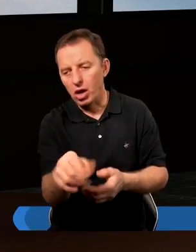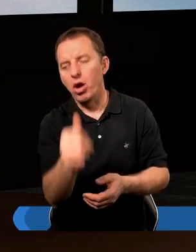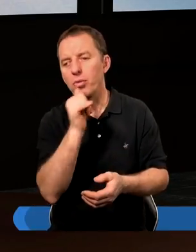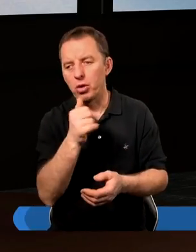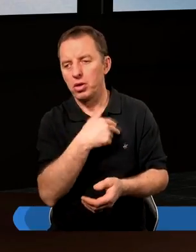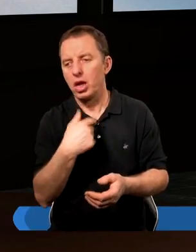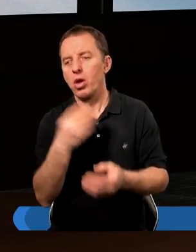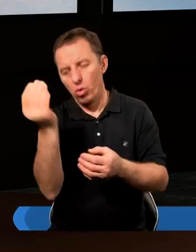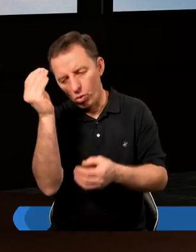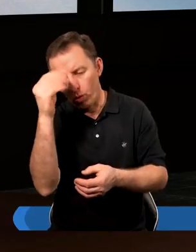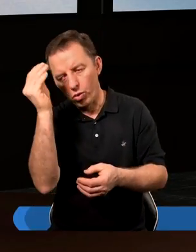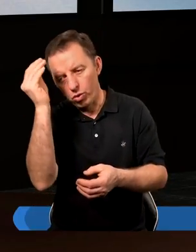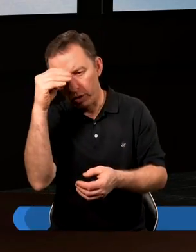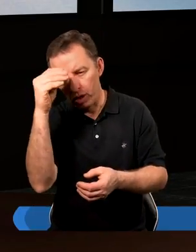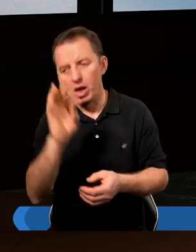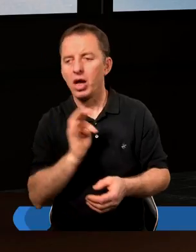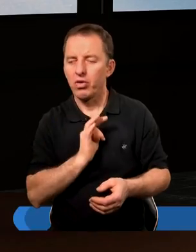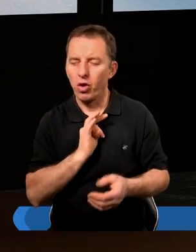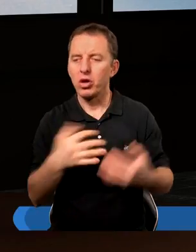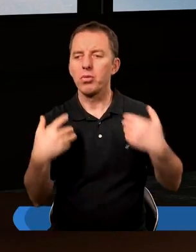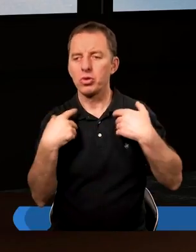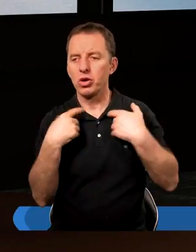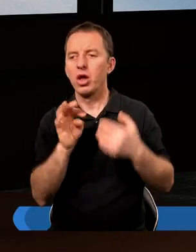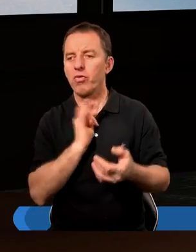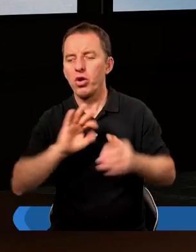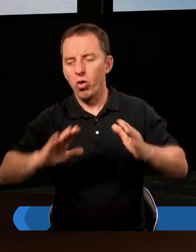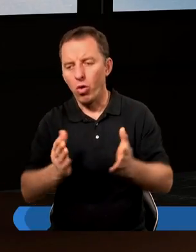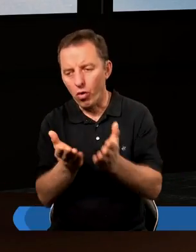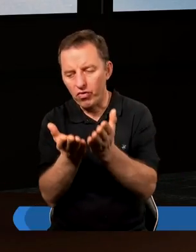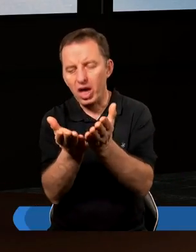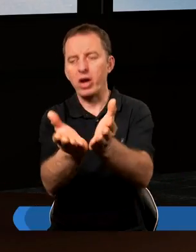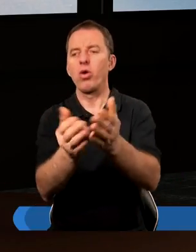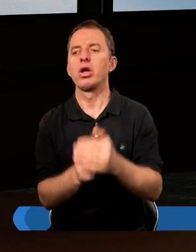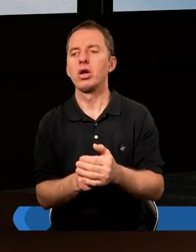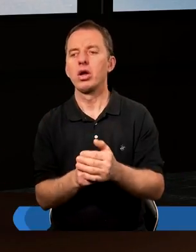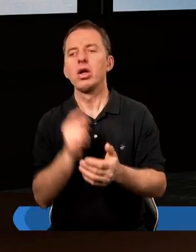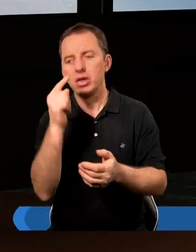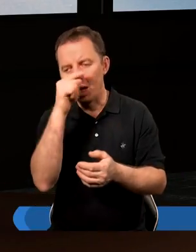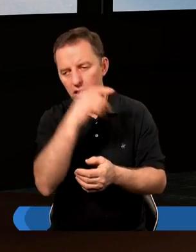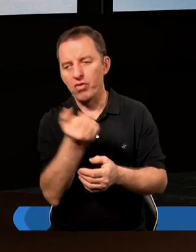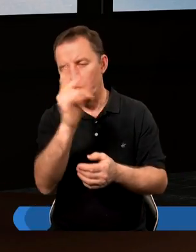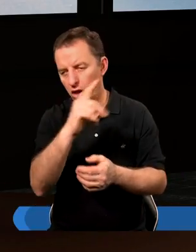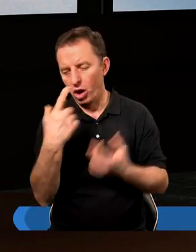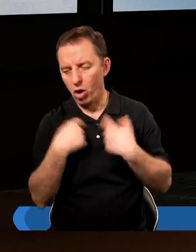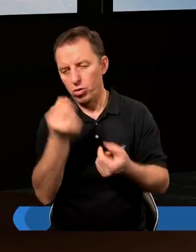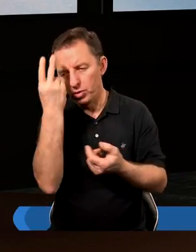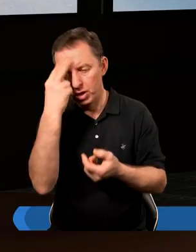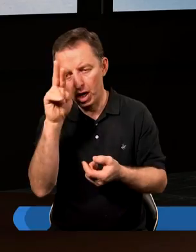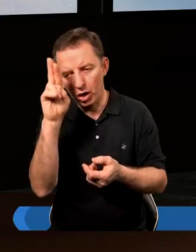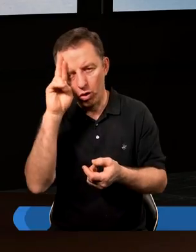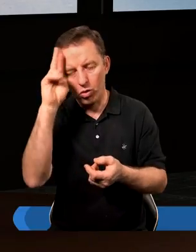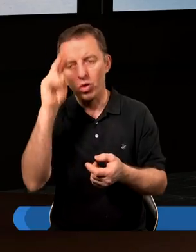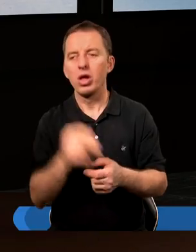próbuje nas i próbował uczyć swoim życiem i tą swoją ofiarą, czego niestety wiele osób nie rozumie.